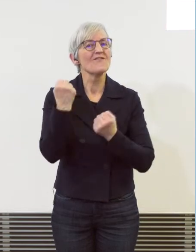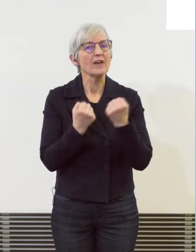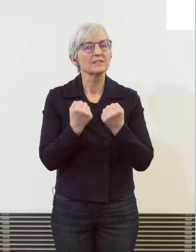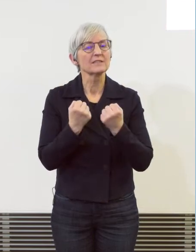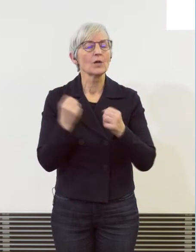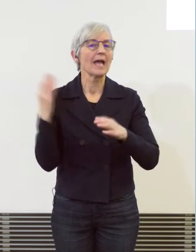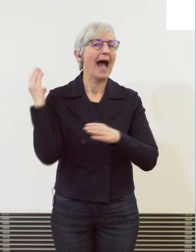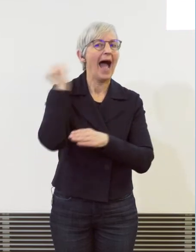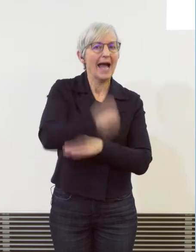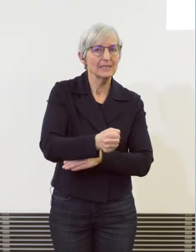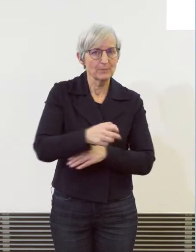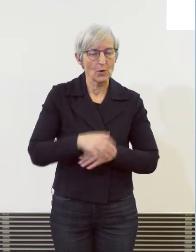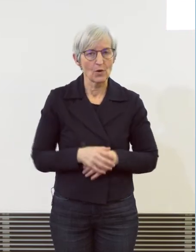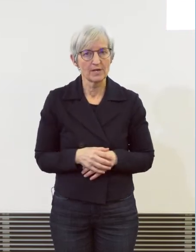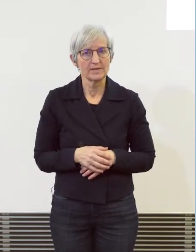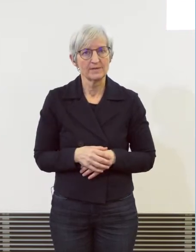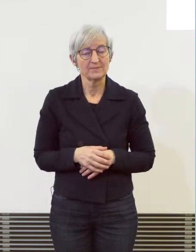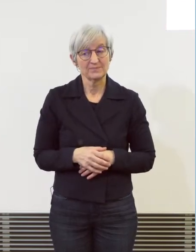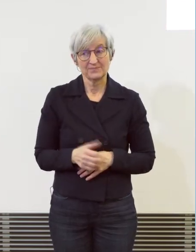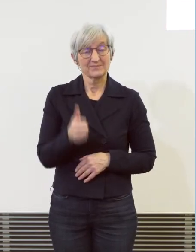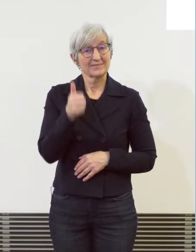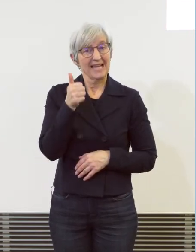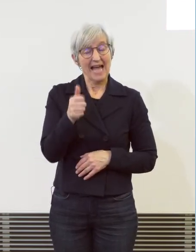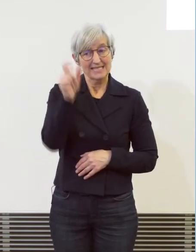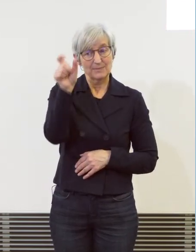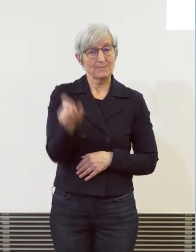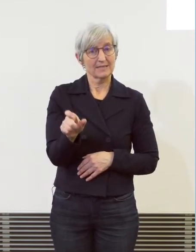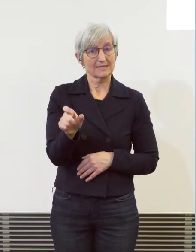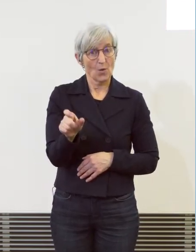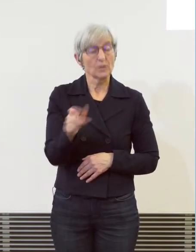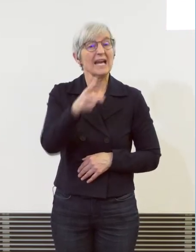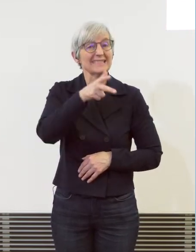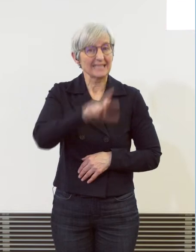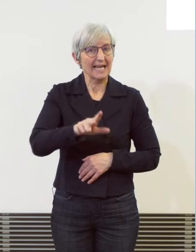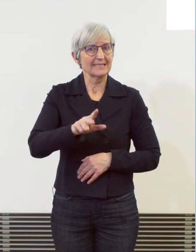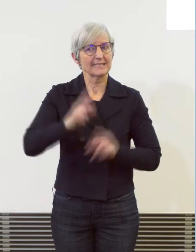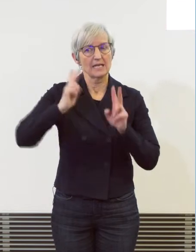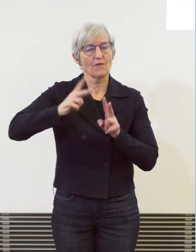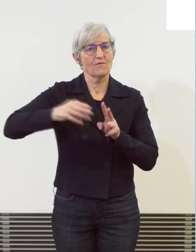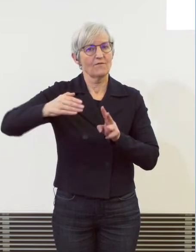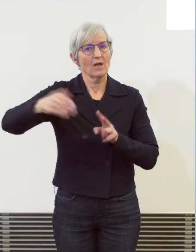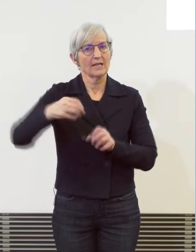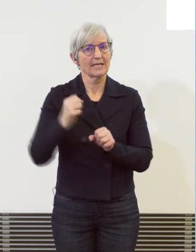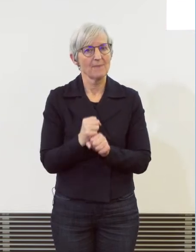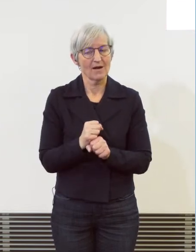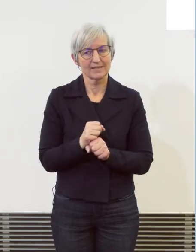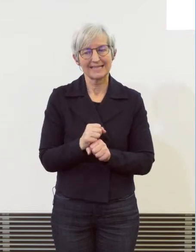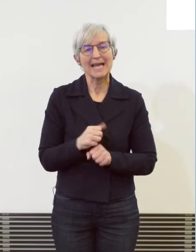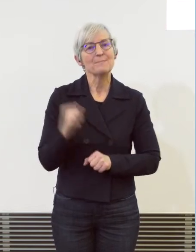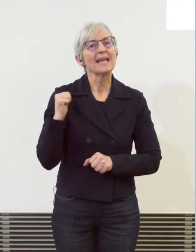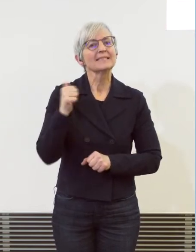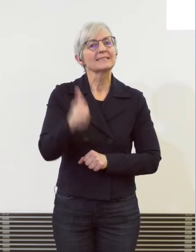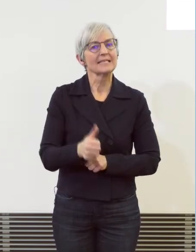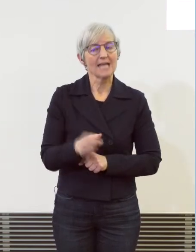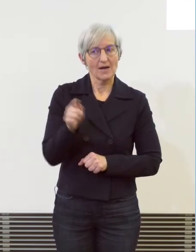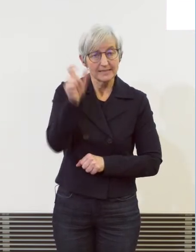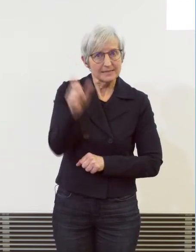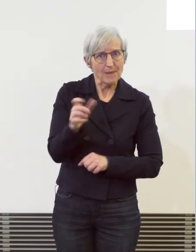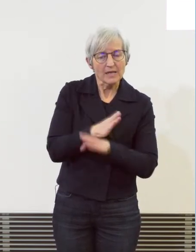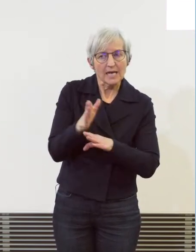alleine 30 dieser Delikten zu verantworten hatte, konnten wir im 2022 in Flagranti verhaften.